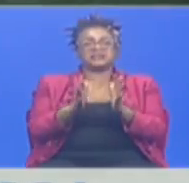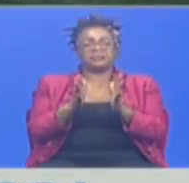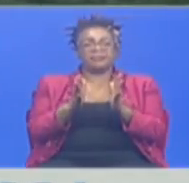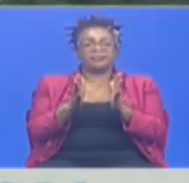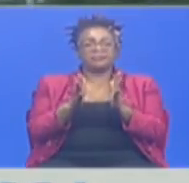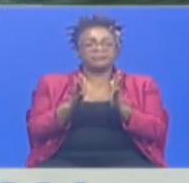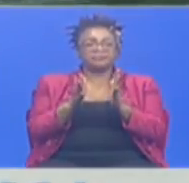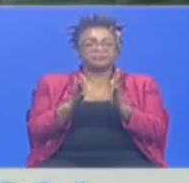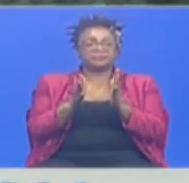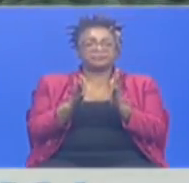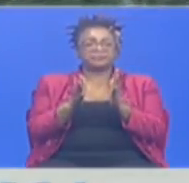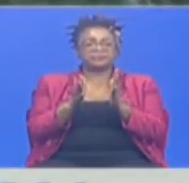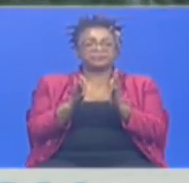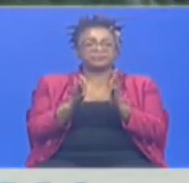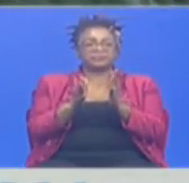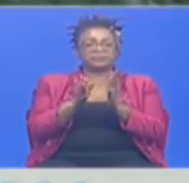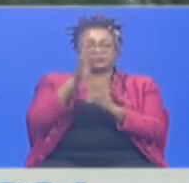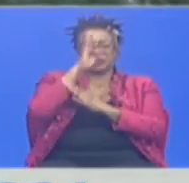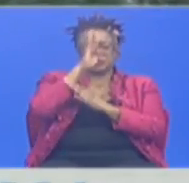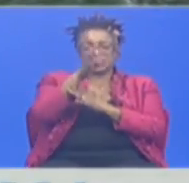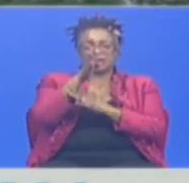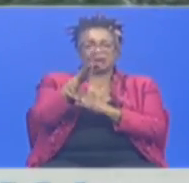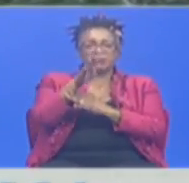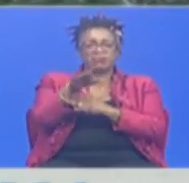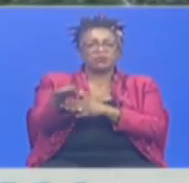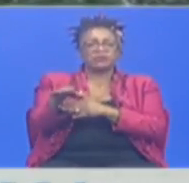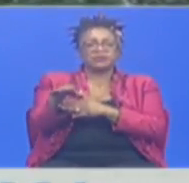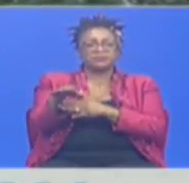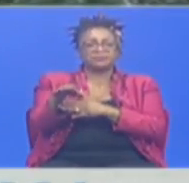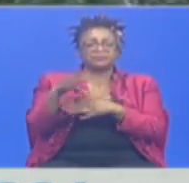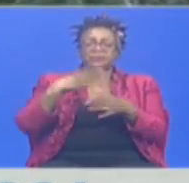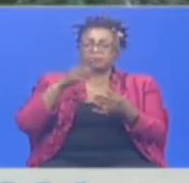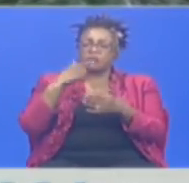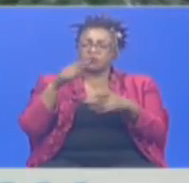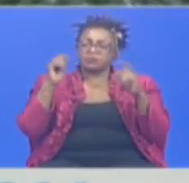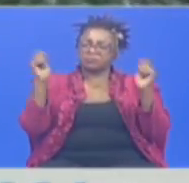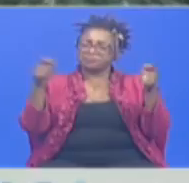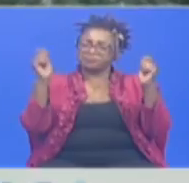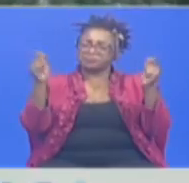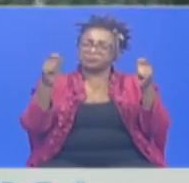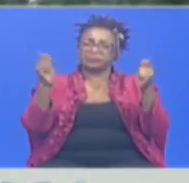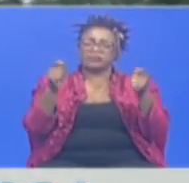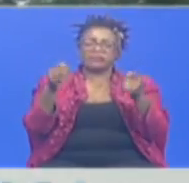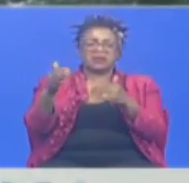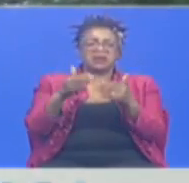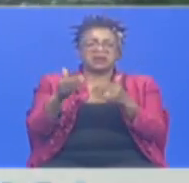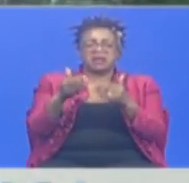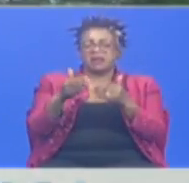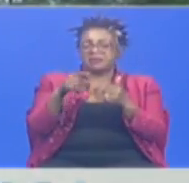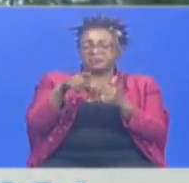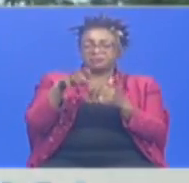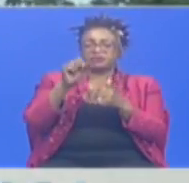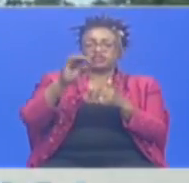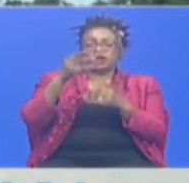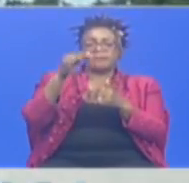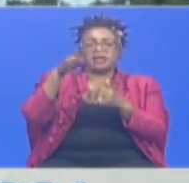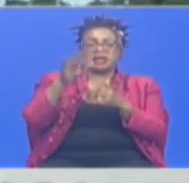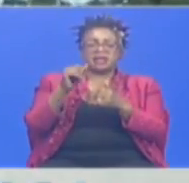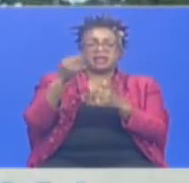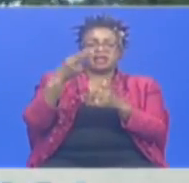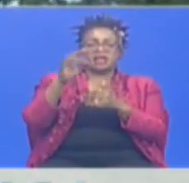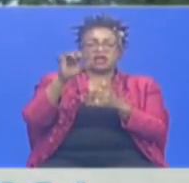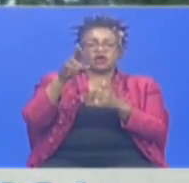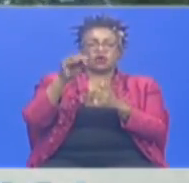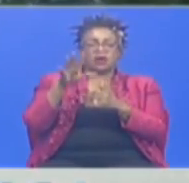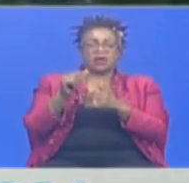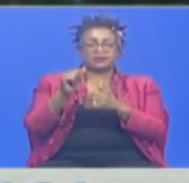Juma apili ya subuhi wafugaji waliokuwa nalisha mifugua au kando kando waifadhi ya Ishkabini Hirola ilioko katika